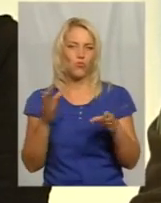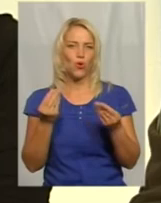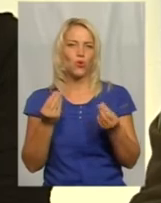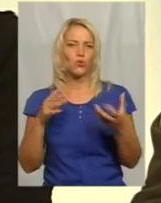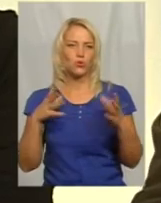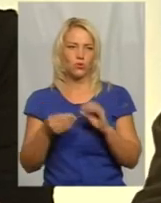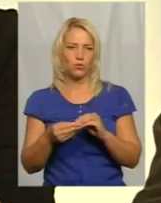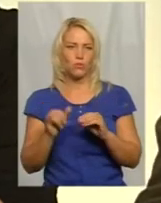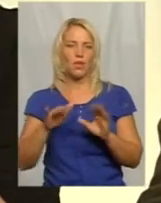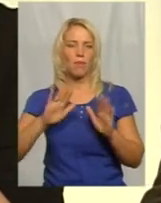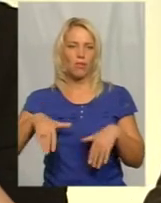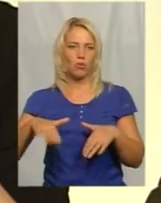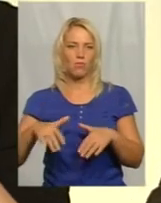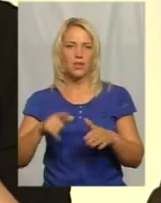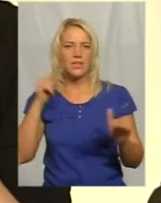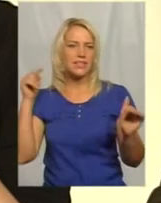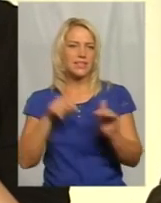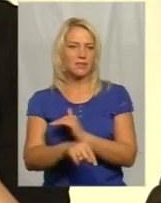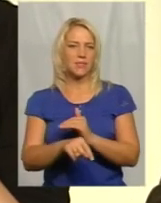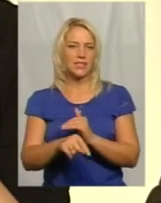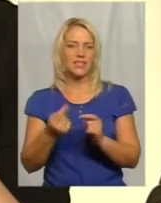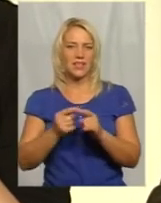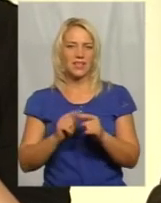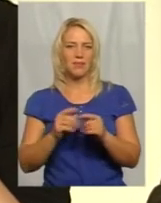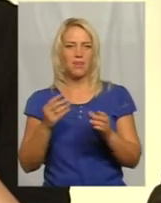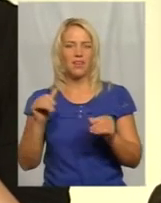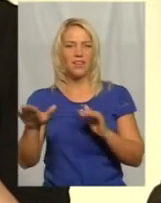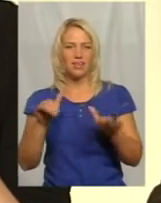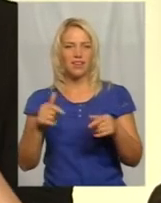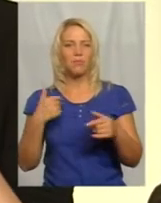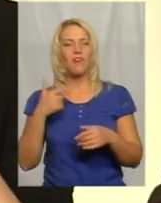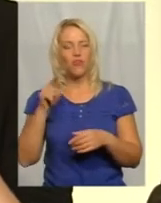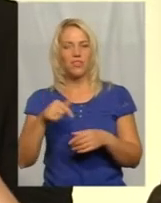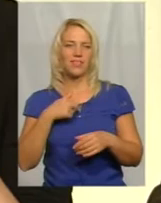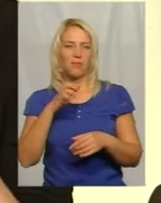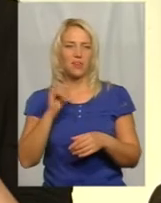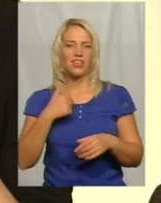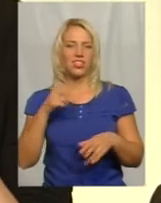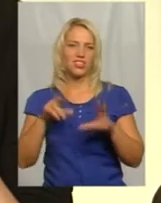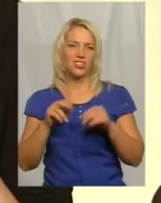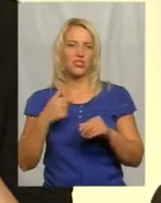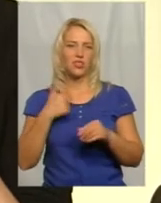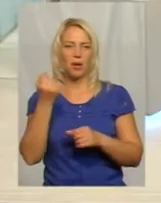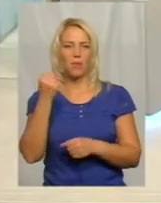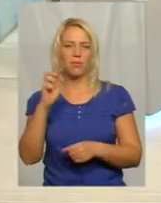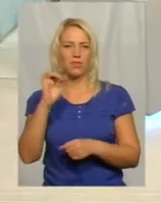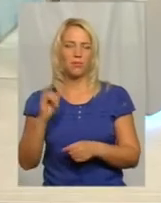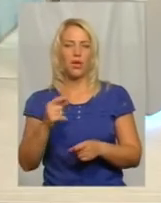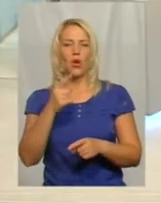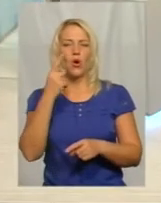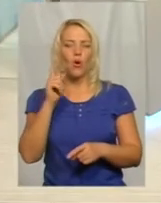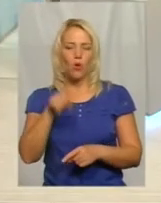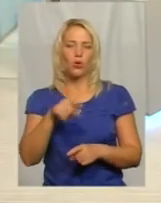потім смитися б оттуда з кредитами. Я б тогда вважав, що я б победив, по крайній мере, хоч кусочок банковської